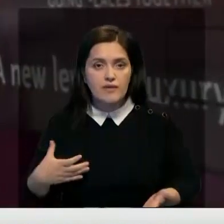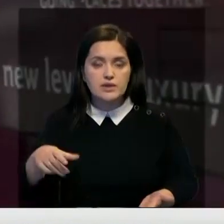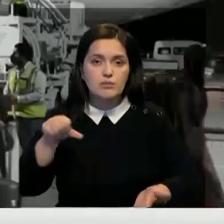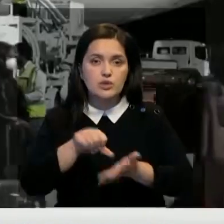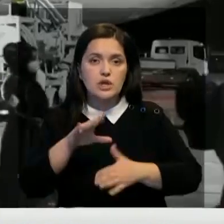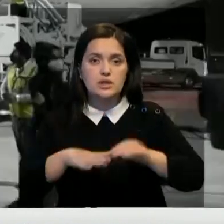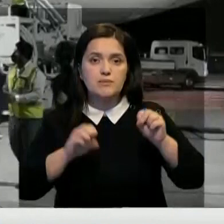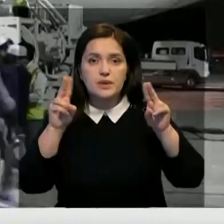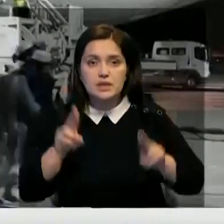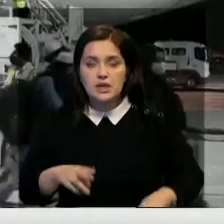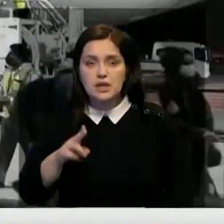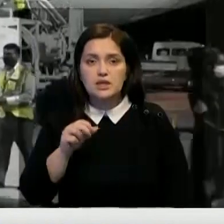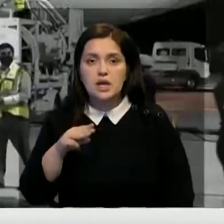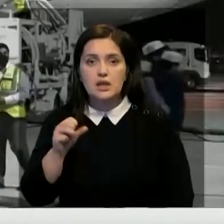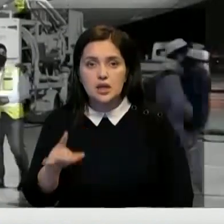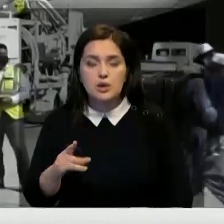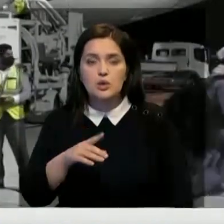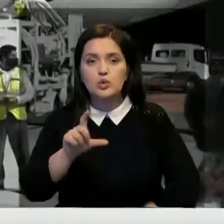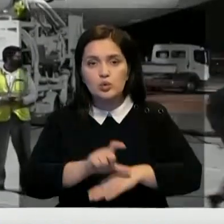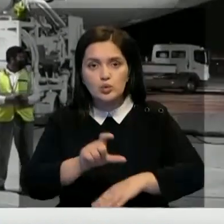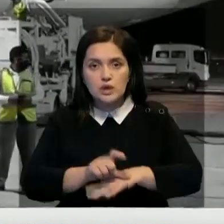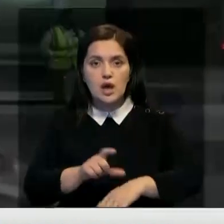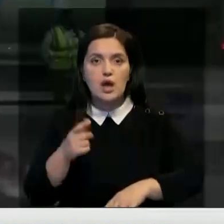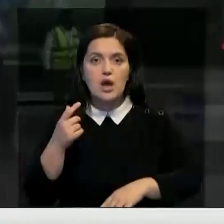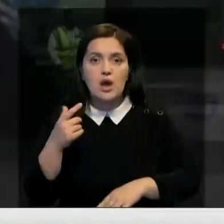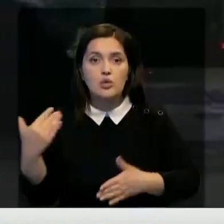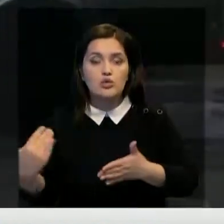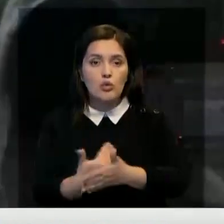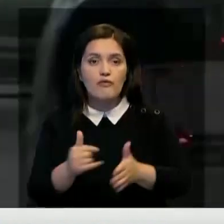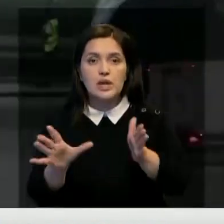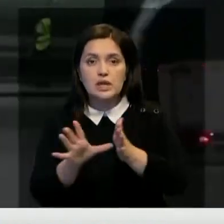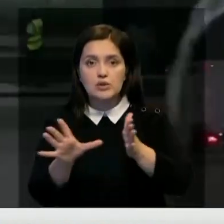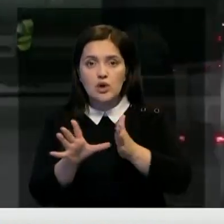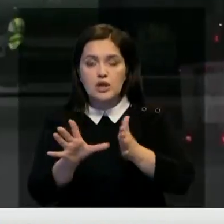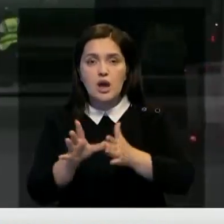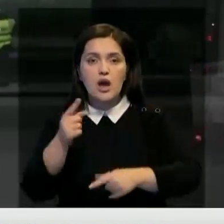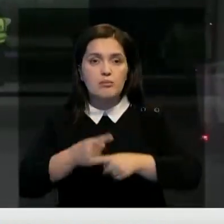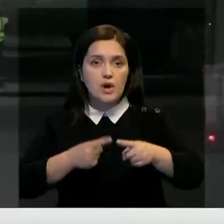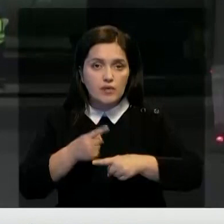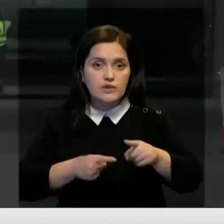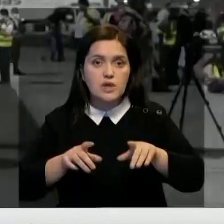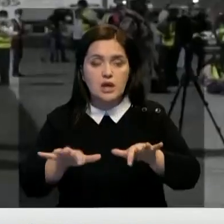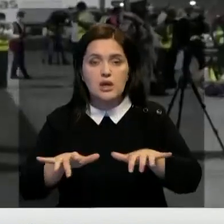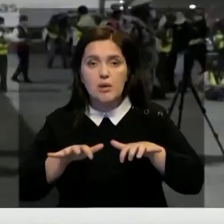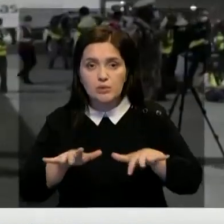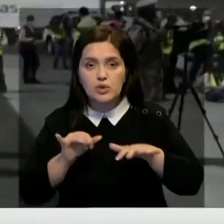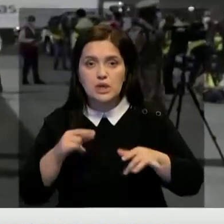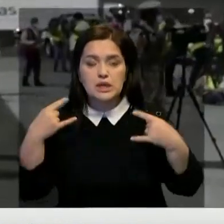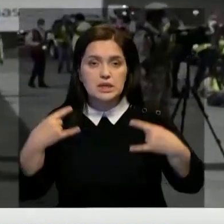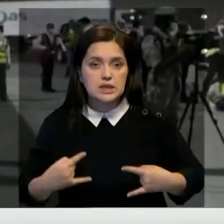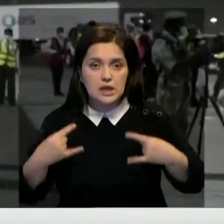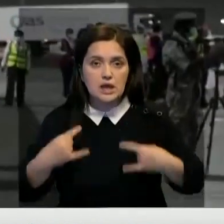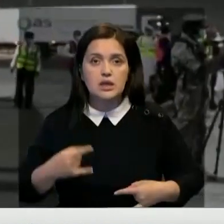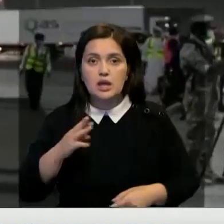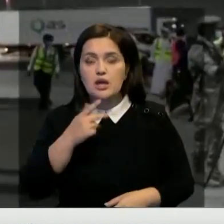с афганцами участвуют специалисты из Катара и Турции. Они устанавливают новое электронное оборудование, в том числе компьютеры